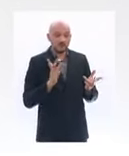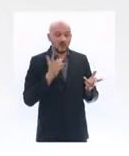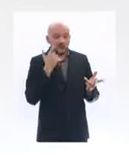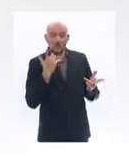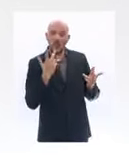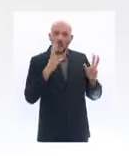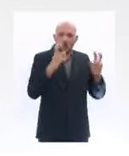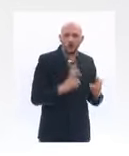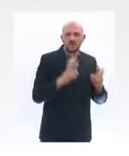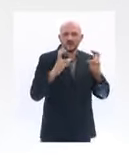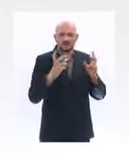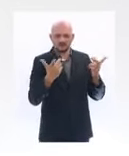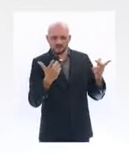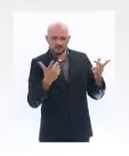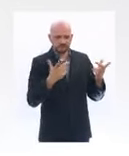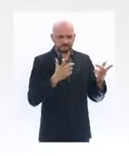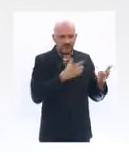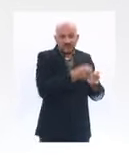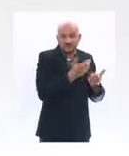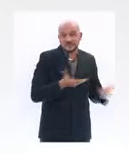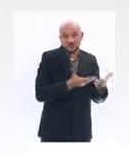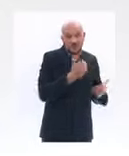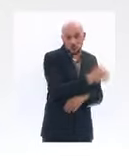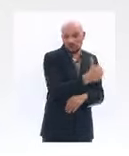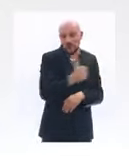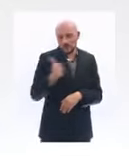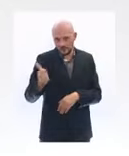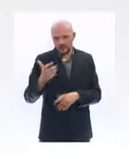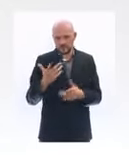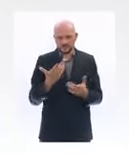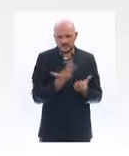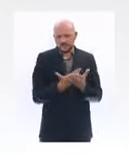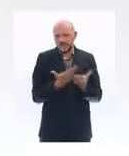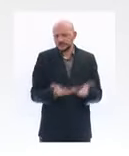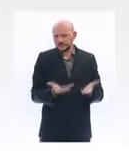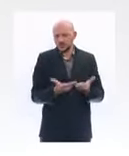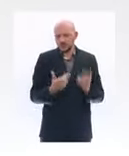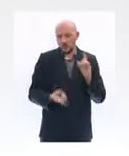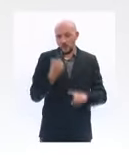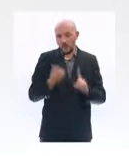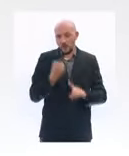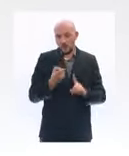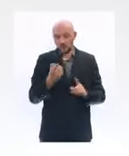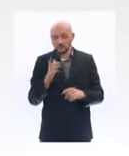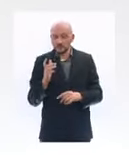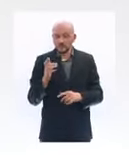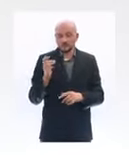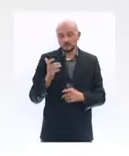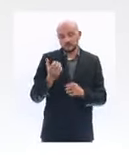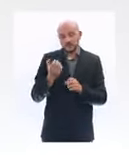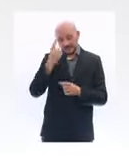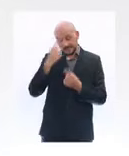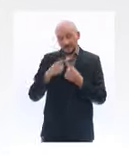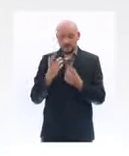grave difficulté financière. Je sais que c'est une préoccupation très importante de beaucoup de travailleurs indépendants.